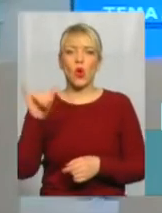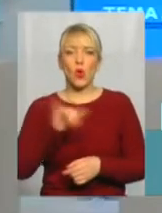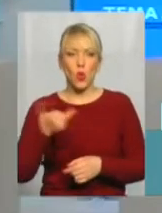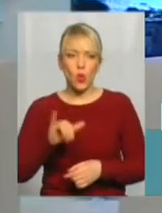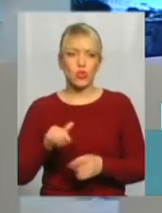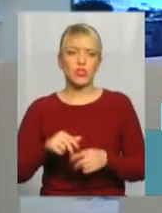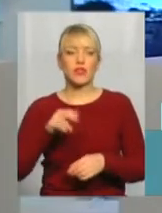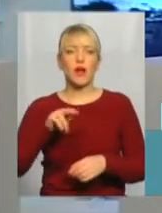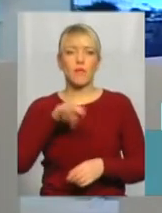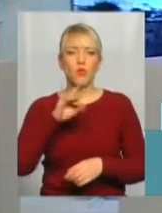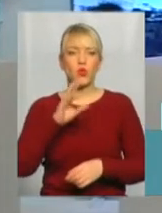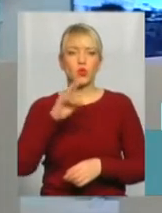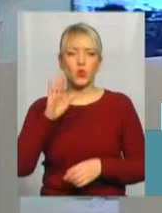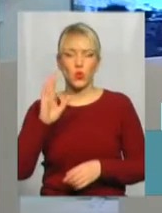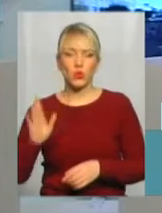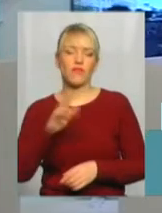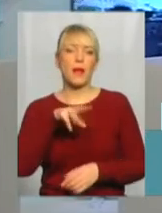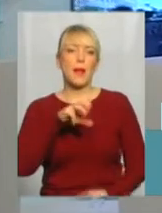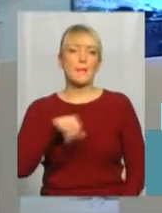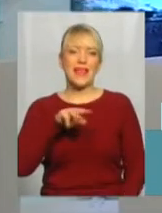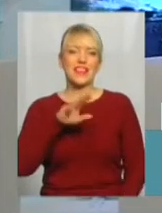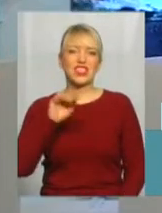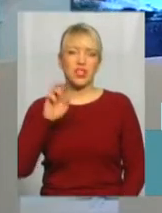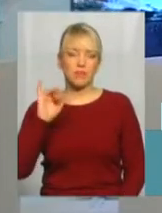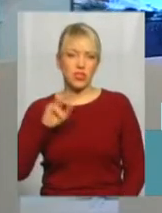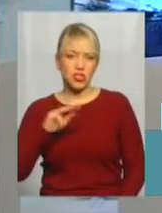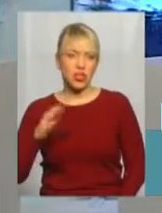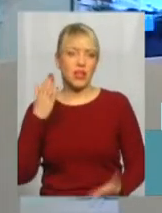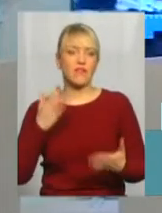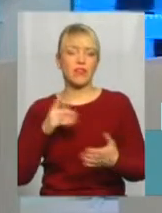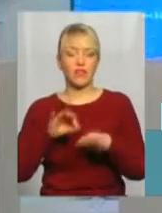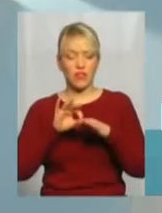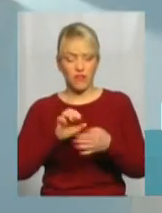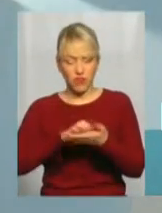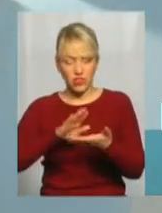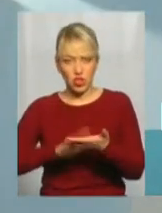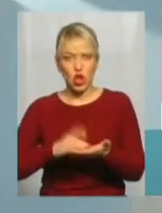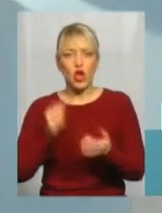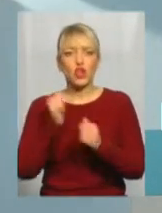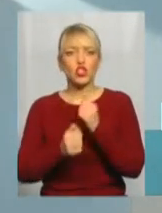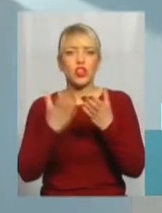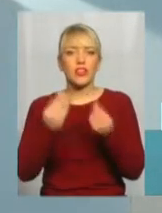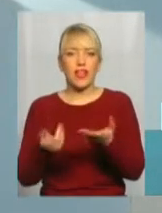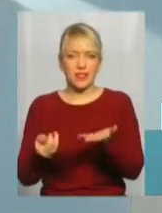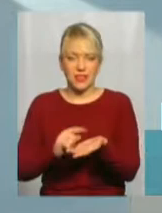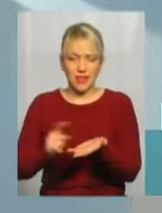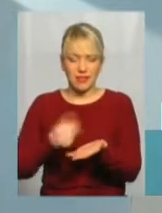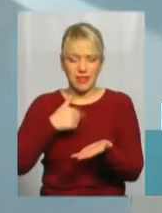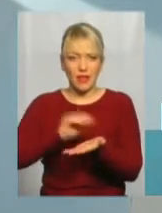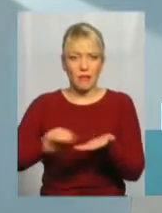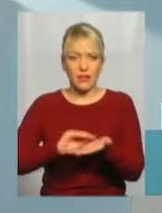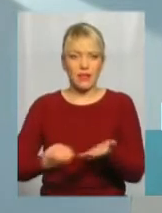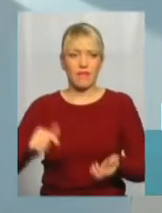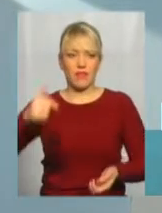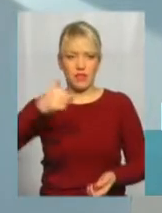Проскурів, Меджибіж. Отже, якщо він в щоденнику написав, що я Поділля і